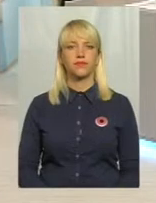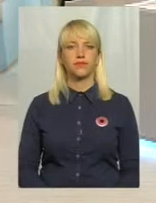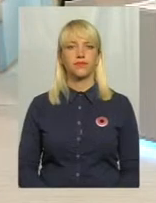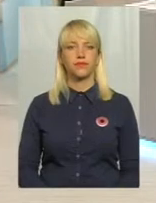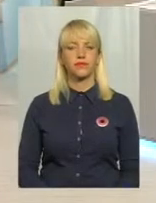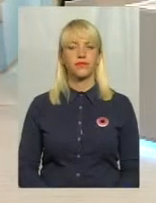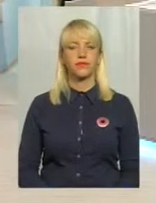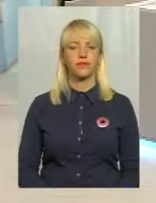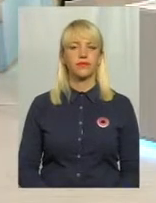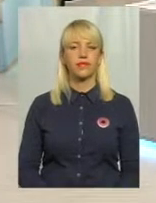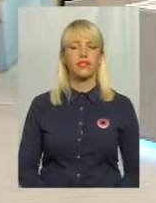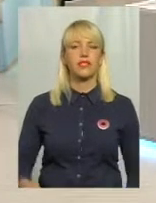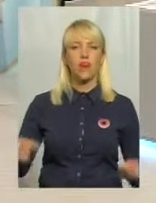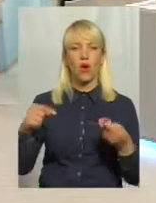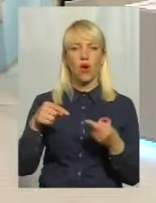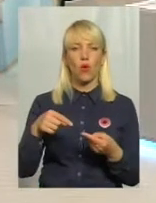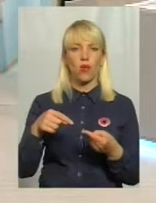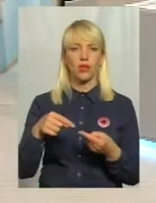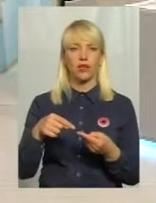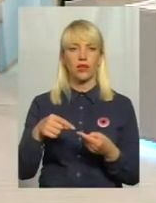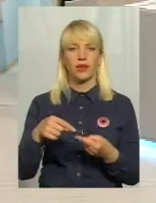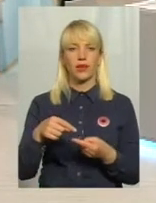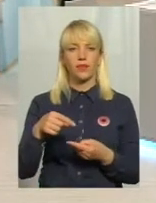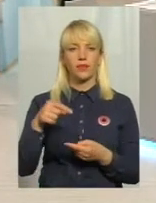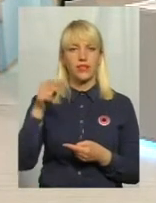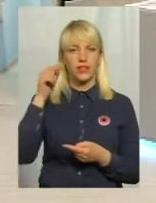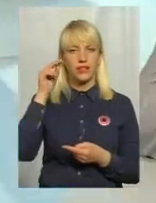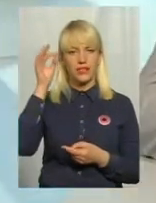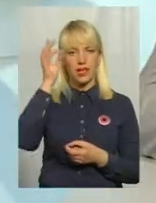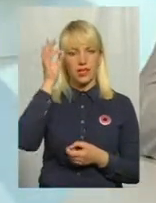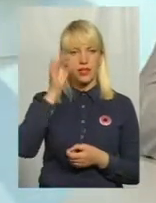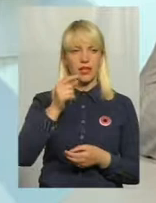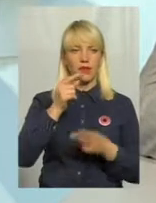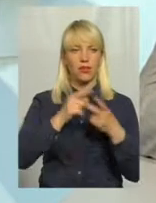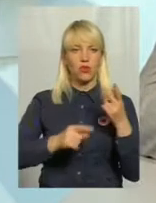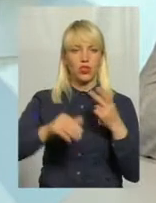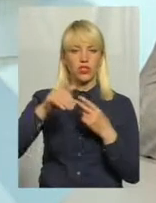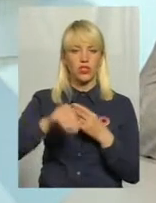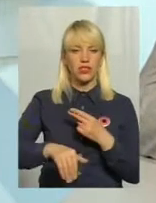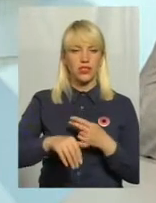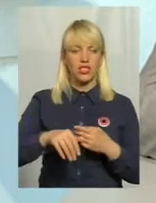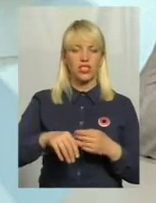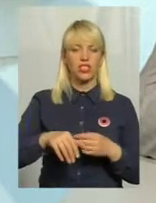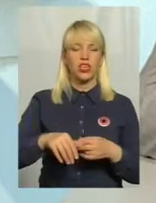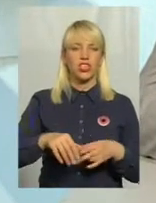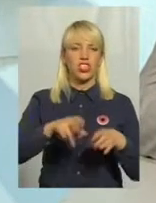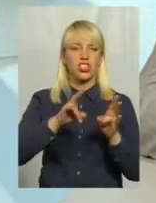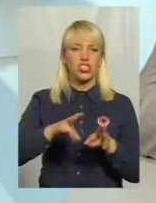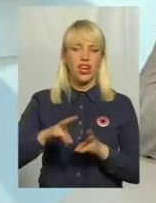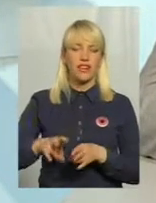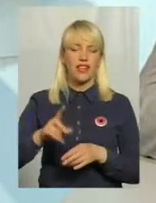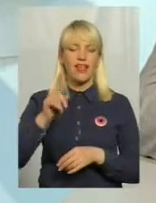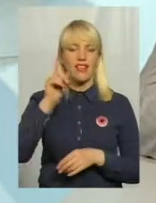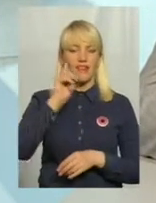з нагоди згадати півтори тисячі жертв євройського погрому 1918